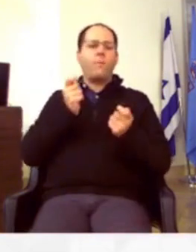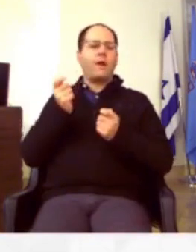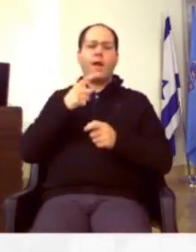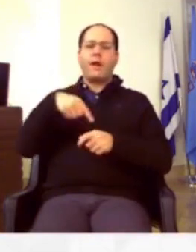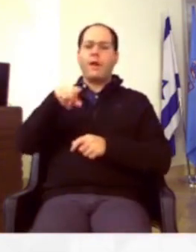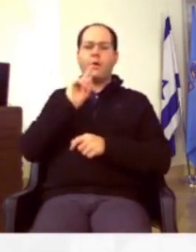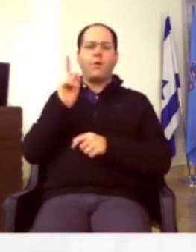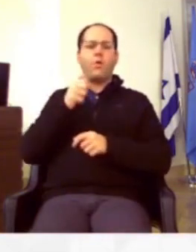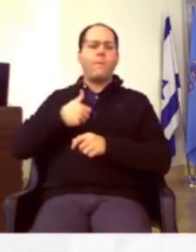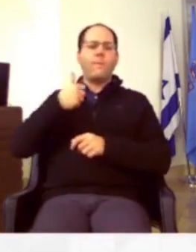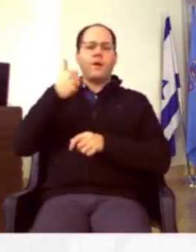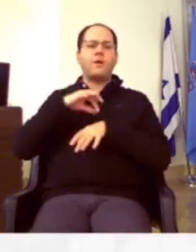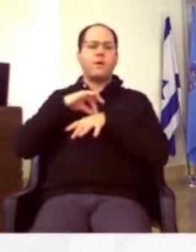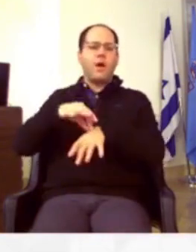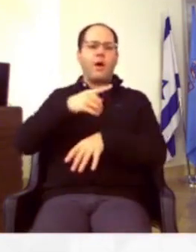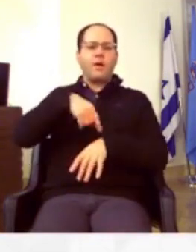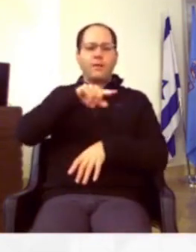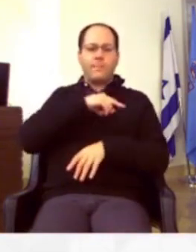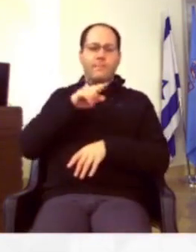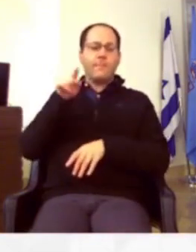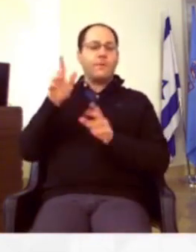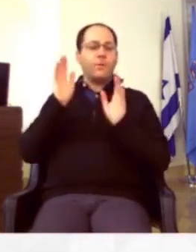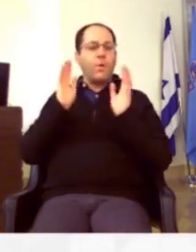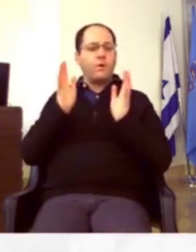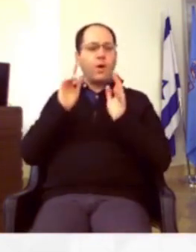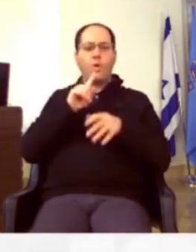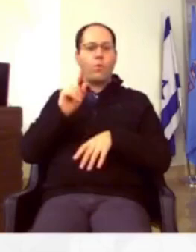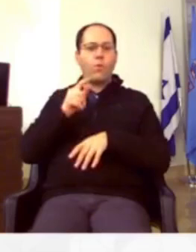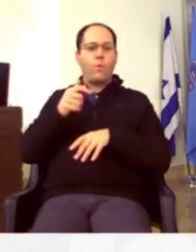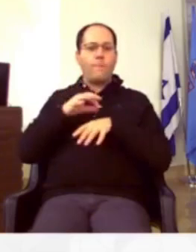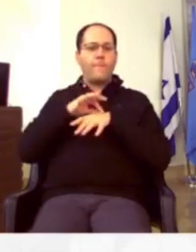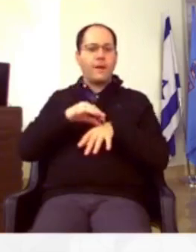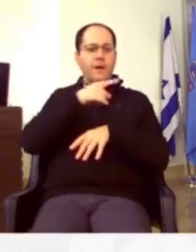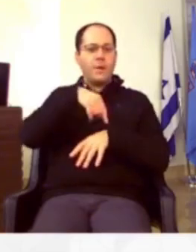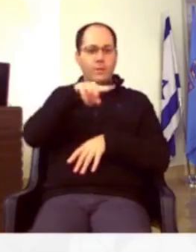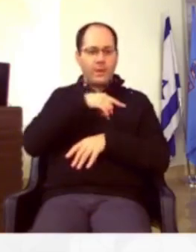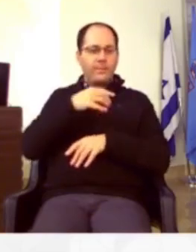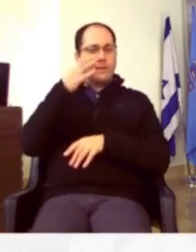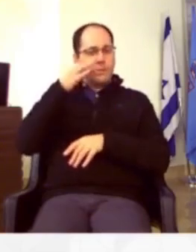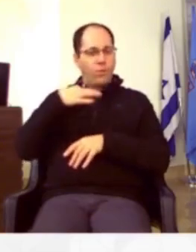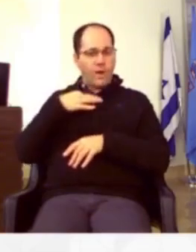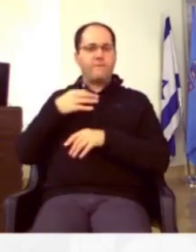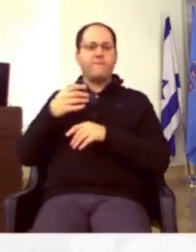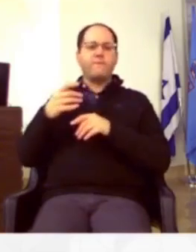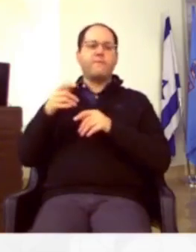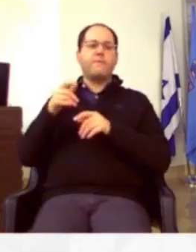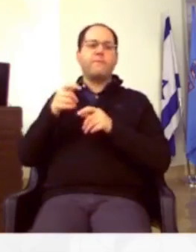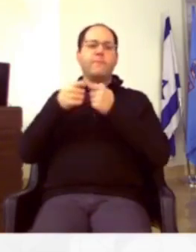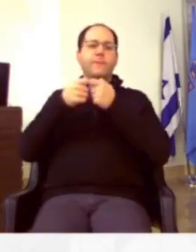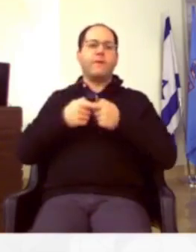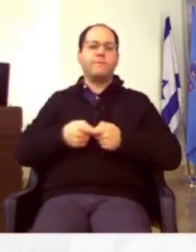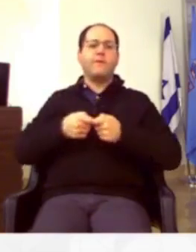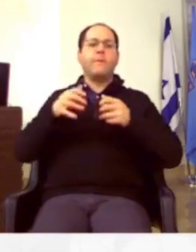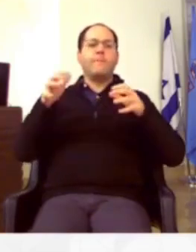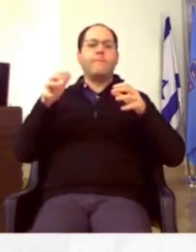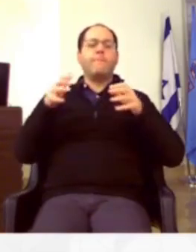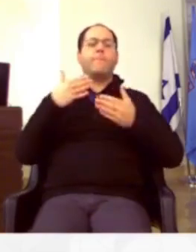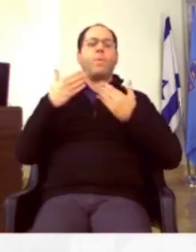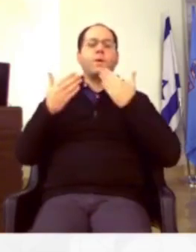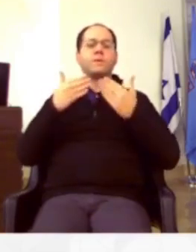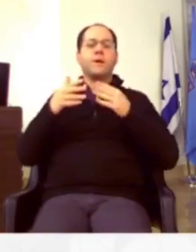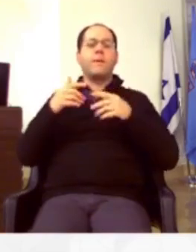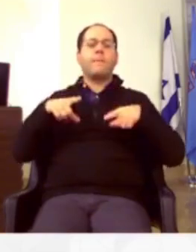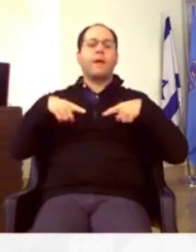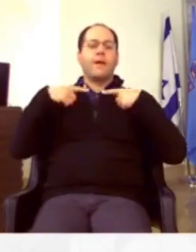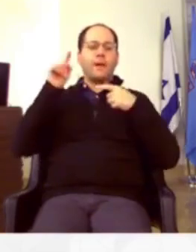והיא לא מנהלת אתכם, והיא לא מנהיגה אתכם. היא עד כדי כך לא מנהיגה אתכם, תשימו לב חברי מועצה מקריית חיים.